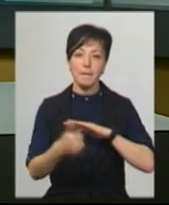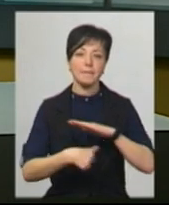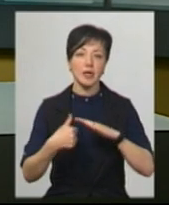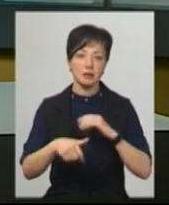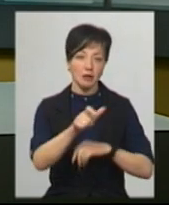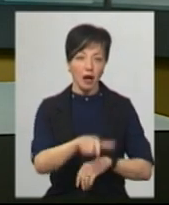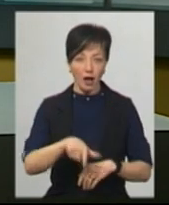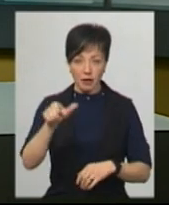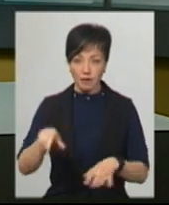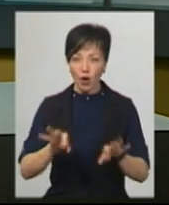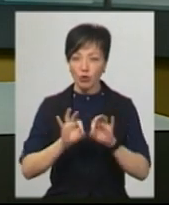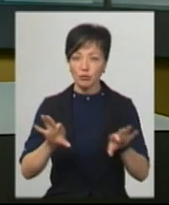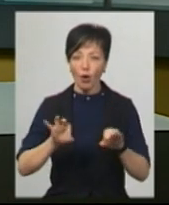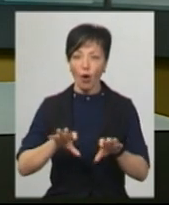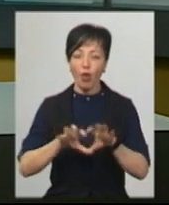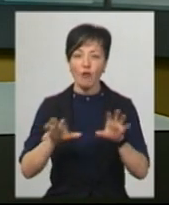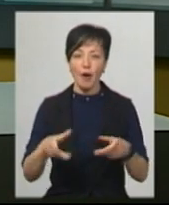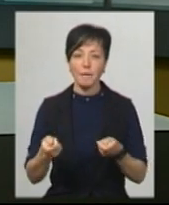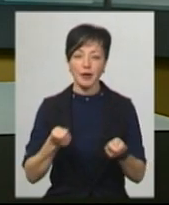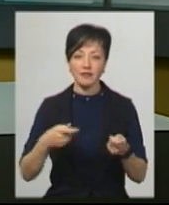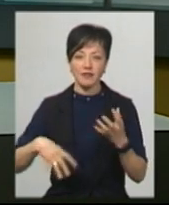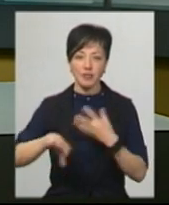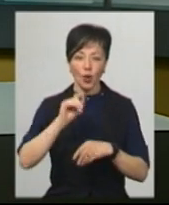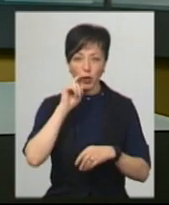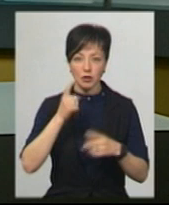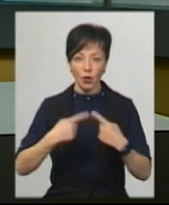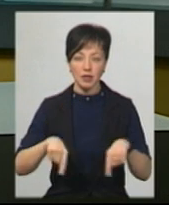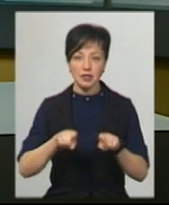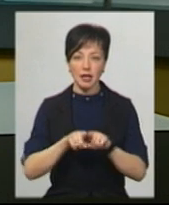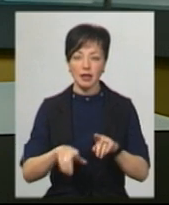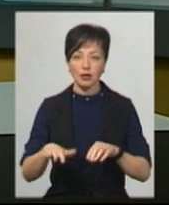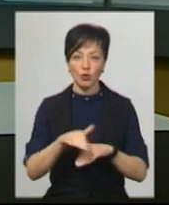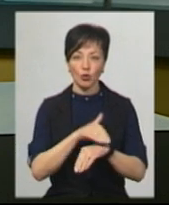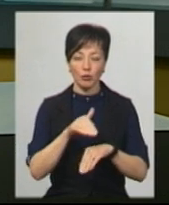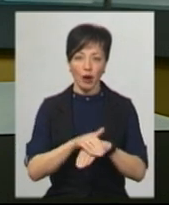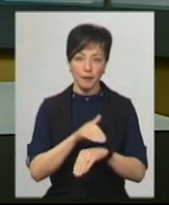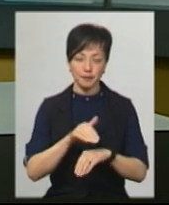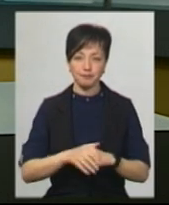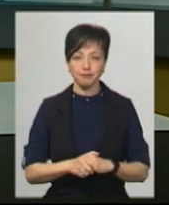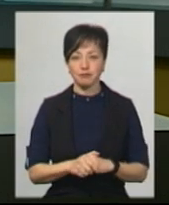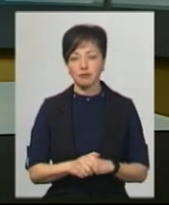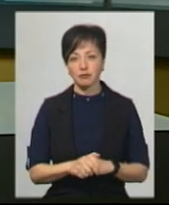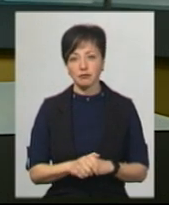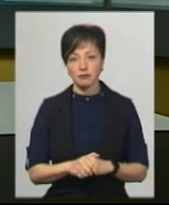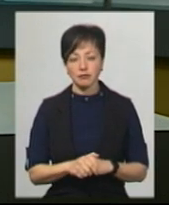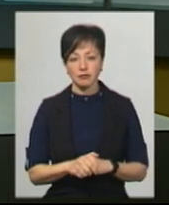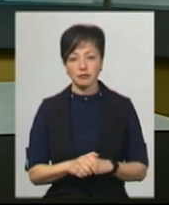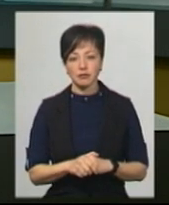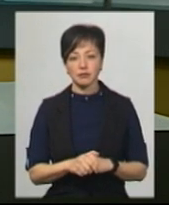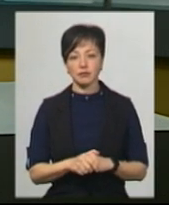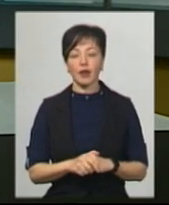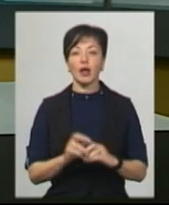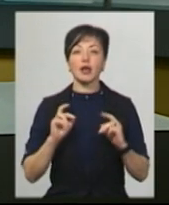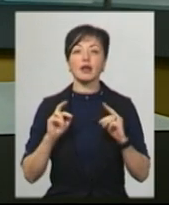Суспільному розповів голова правління Всеукраїнської організації «Територія Добра Поділля» у Хмельницькому Андрій Андрійчук.